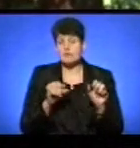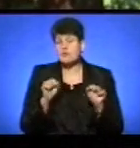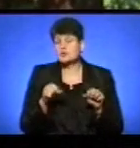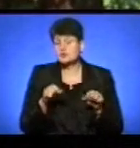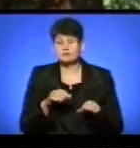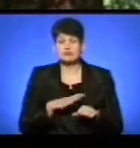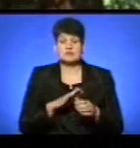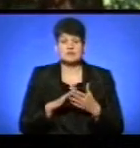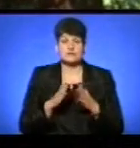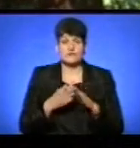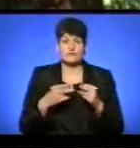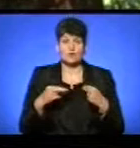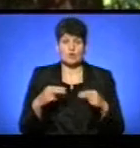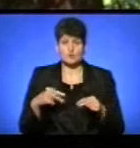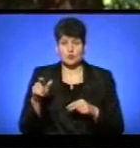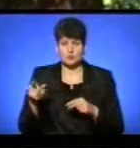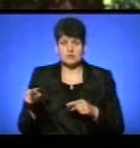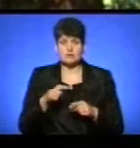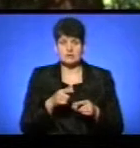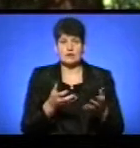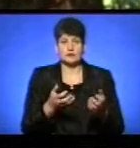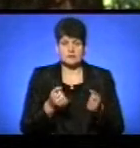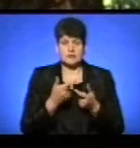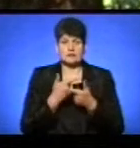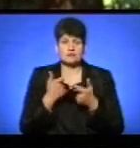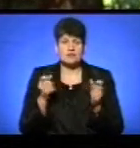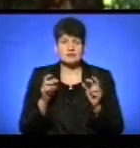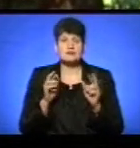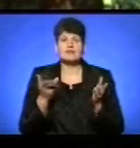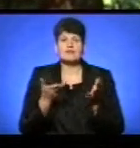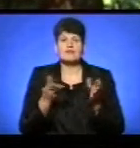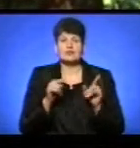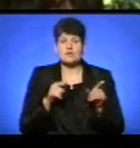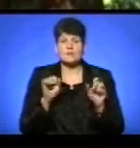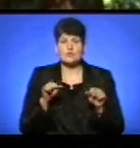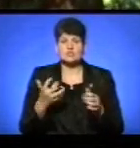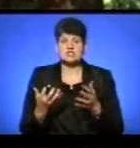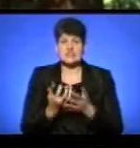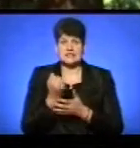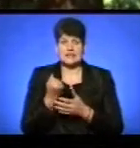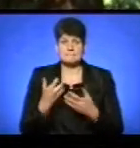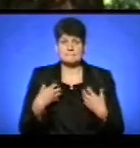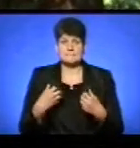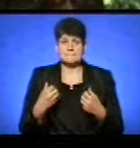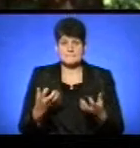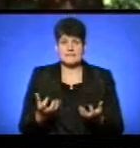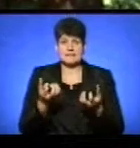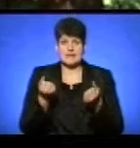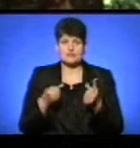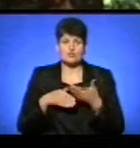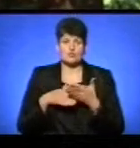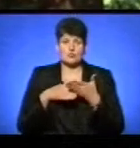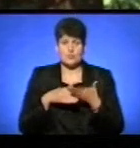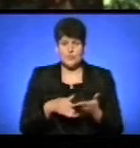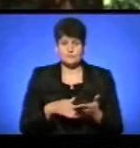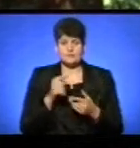була в ситуації торгівлі людьми, вона отримала інформацію, де вона може знайти підтримку, де вона може знайти допомогу,